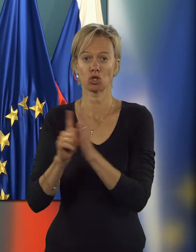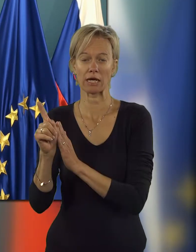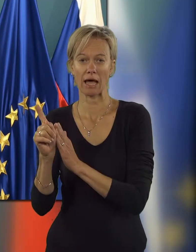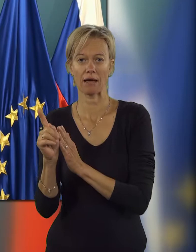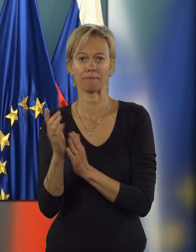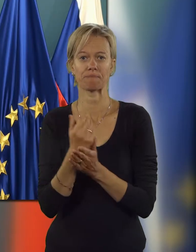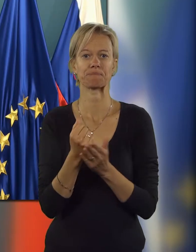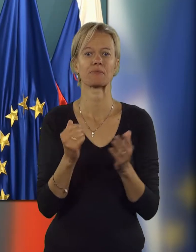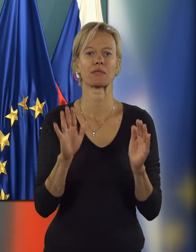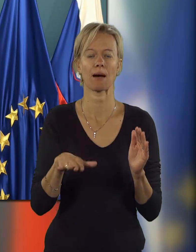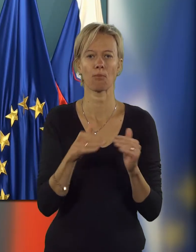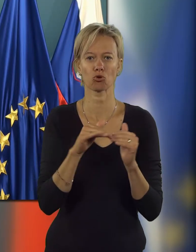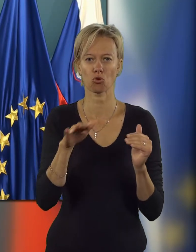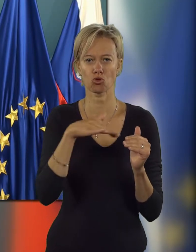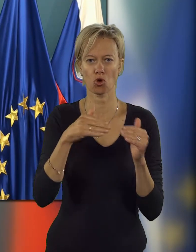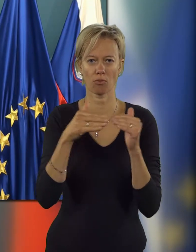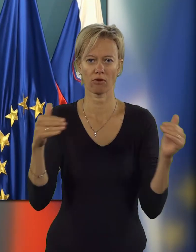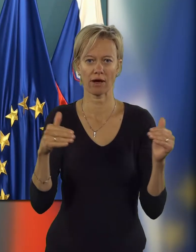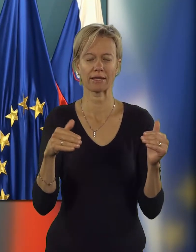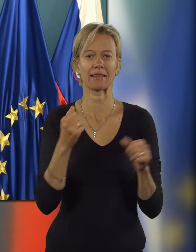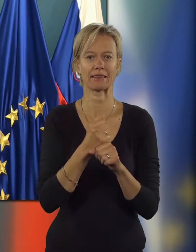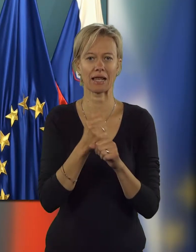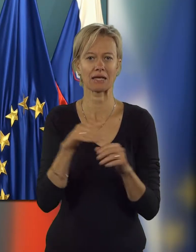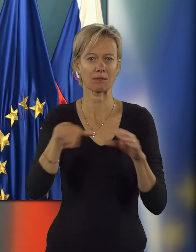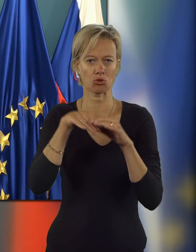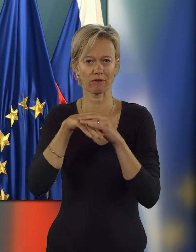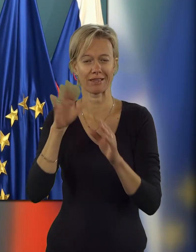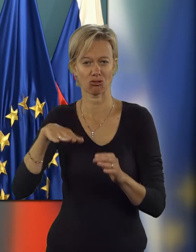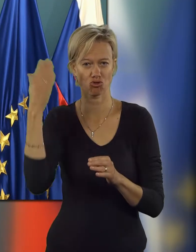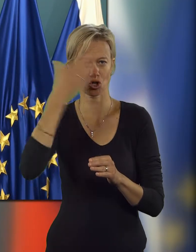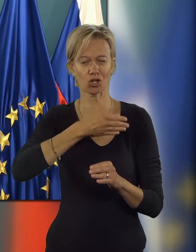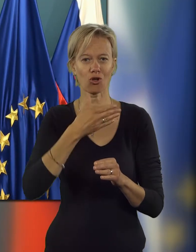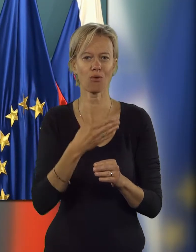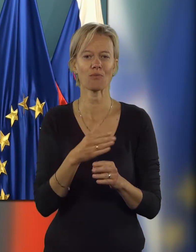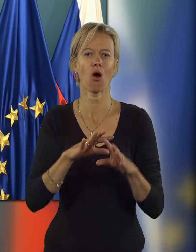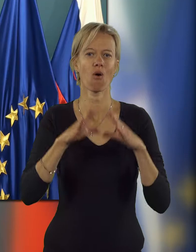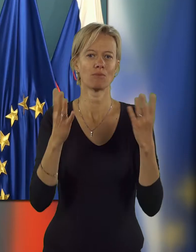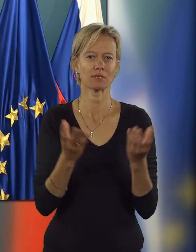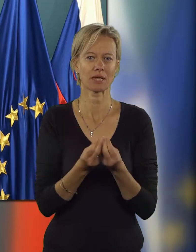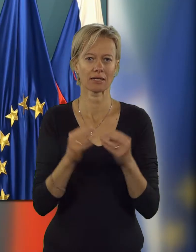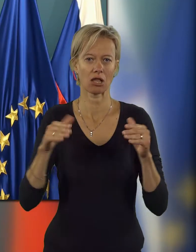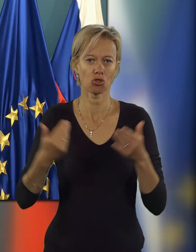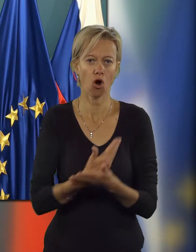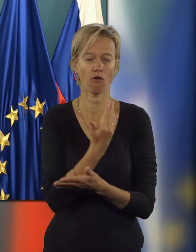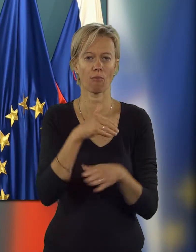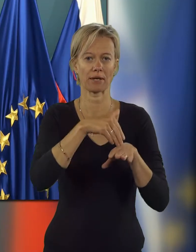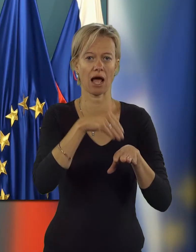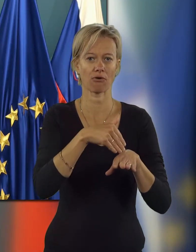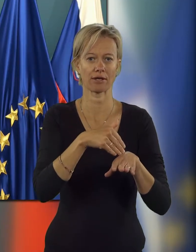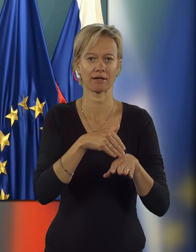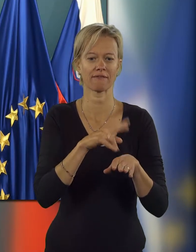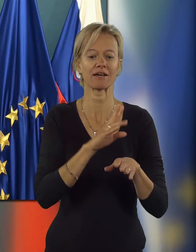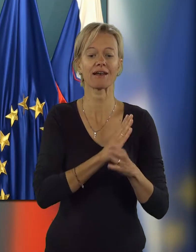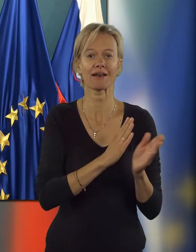učinke na področju omejevanja dela in zaposlovanja na črno. Obseg na novo prijavljenih